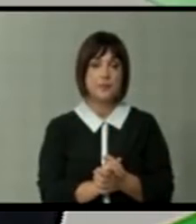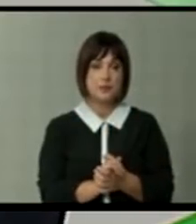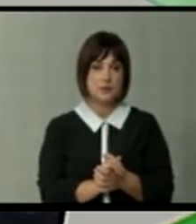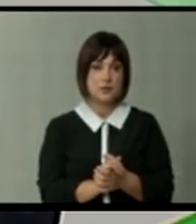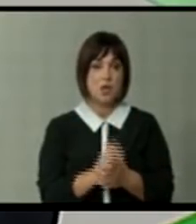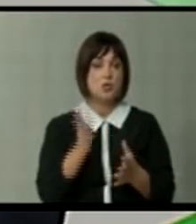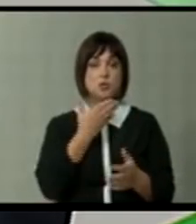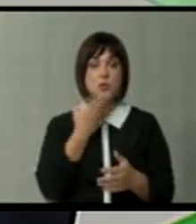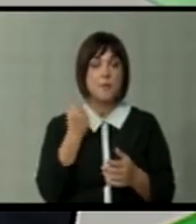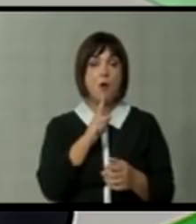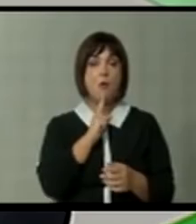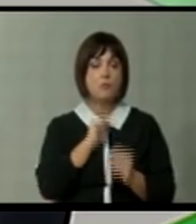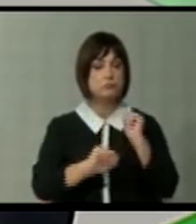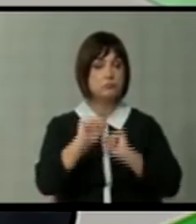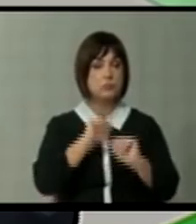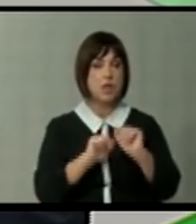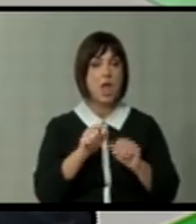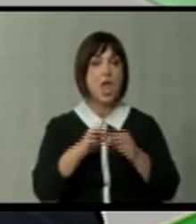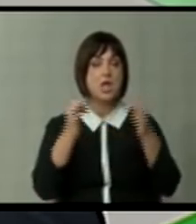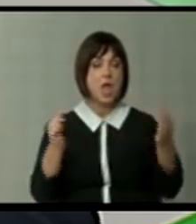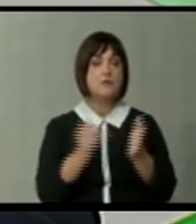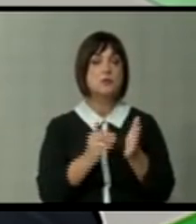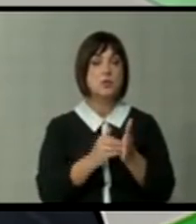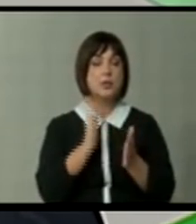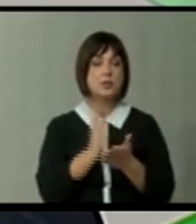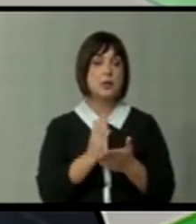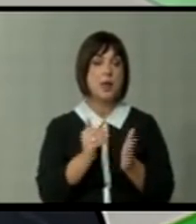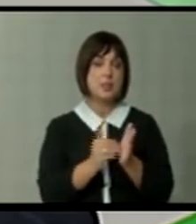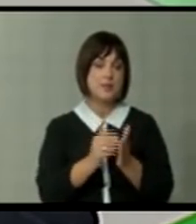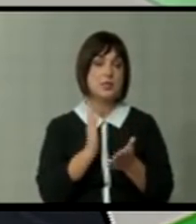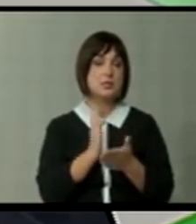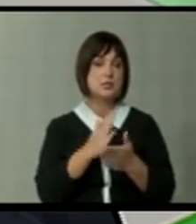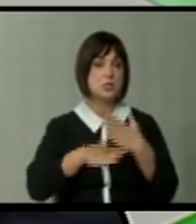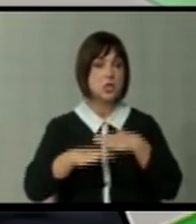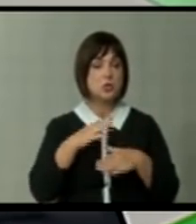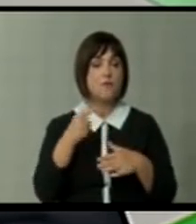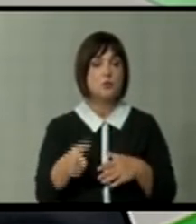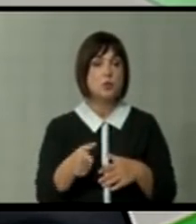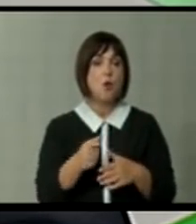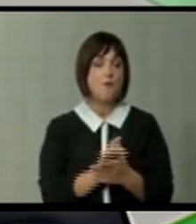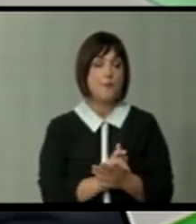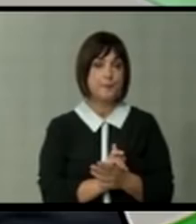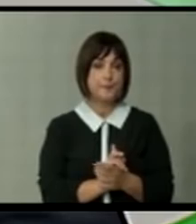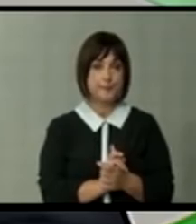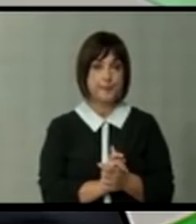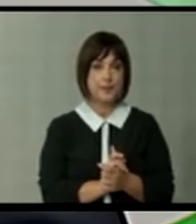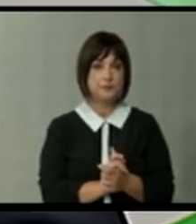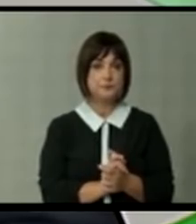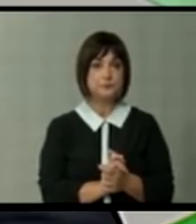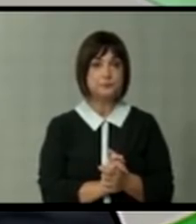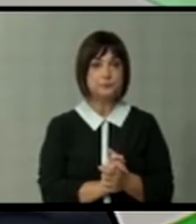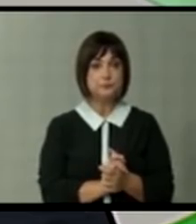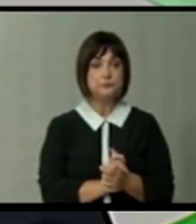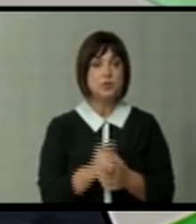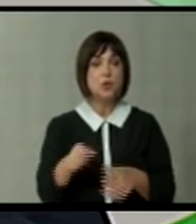зато шо нема кој и јавността ке треба да се задоволи со таа жртва, со тие